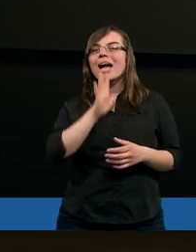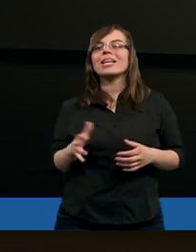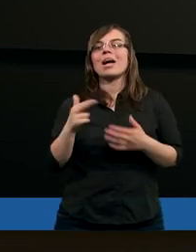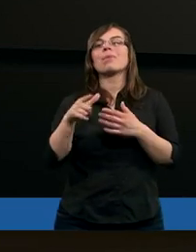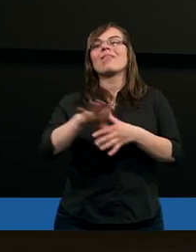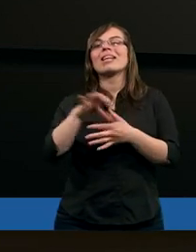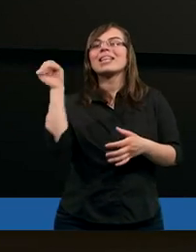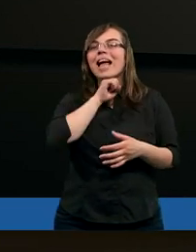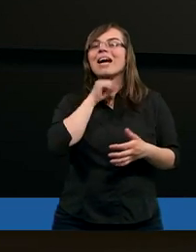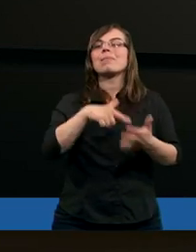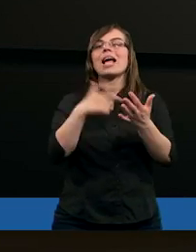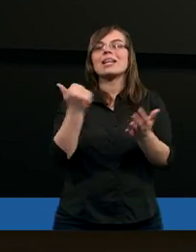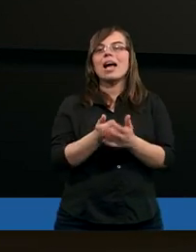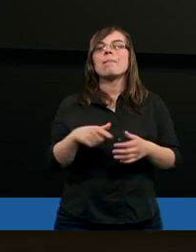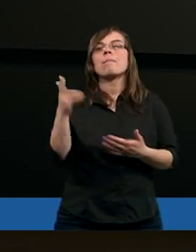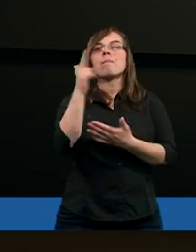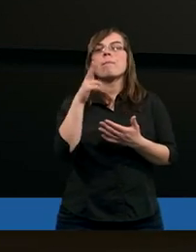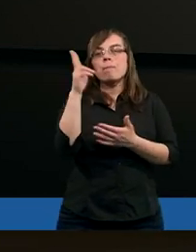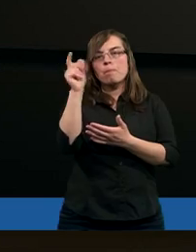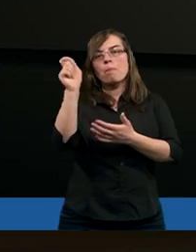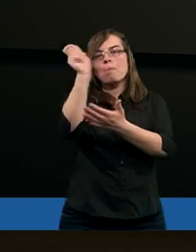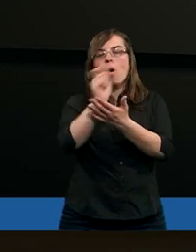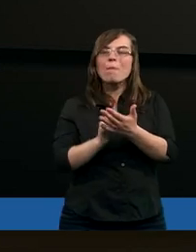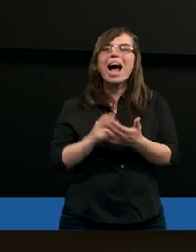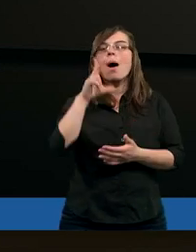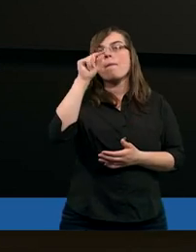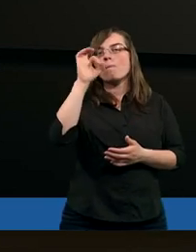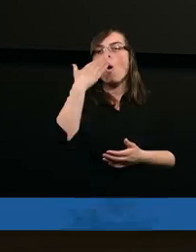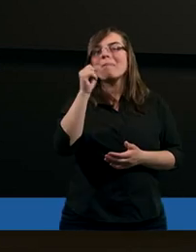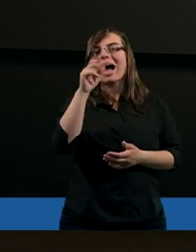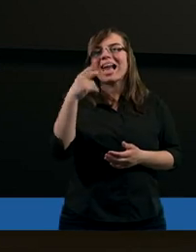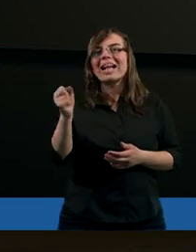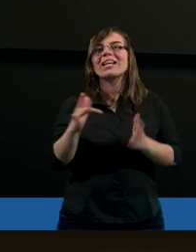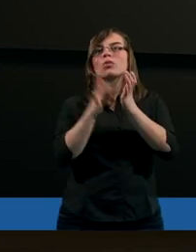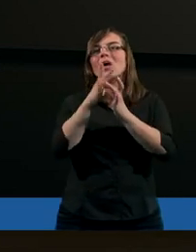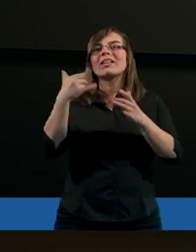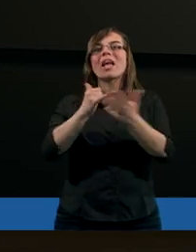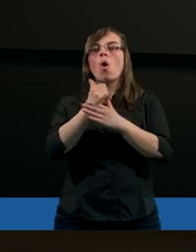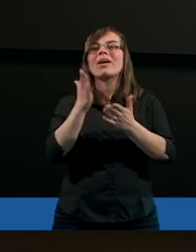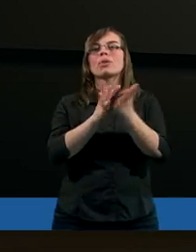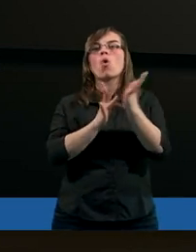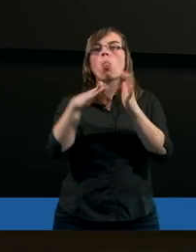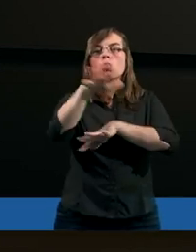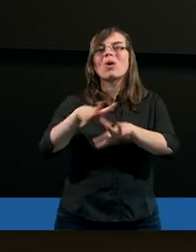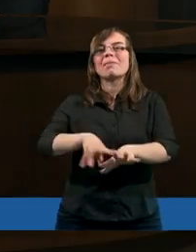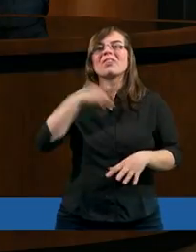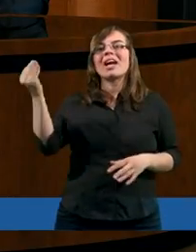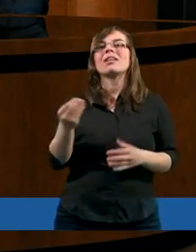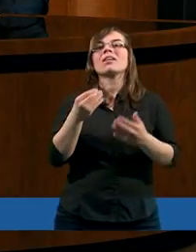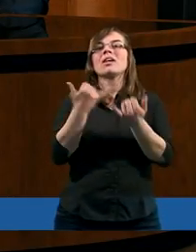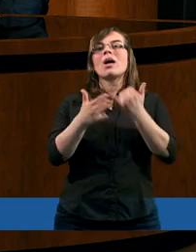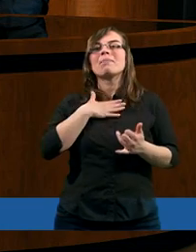Mesjaszy w Starym Testamencie? Pomazanie Jezusa Chrystusa nie olejem, tylko Duchem Świętym.